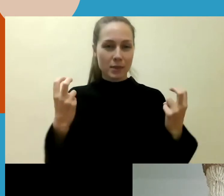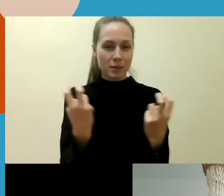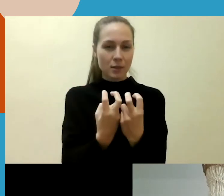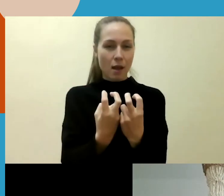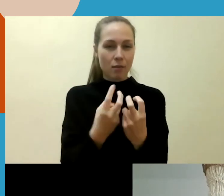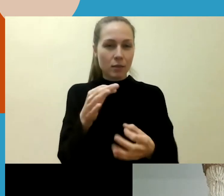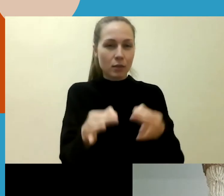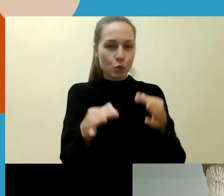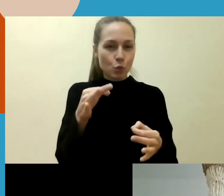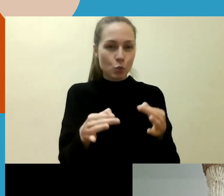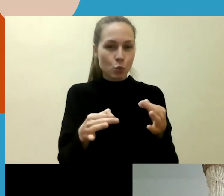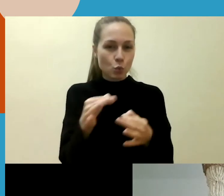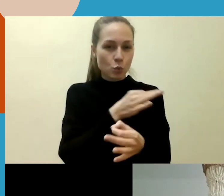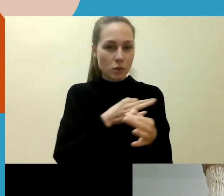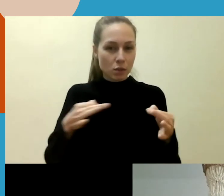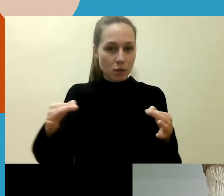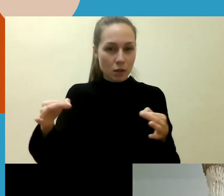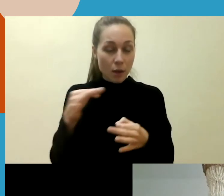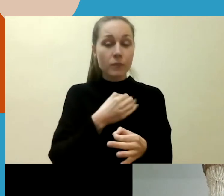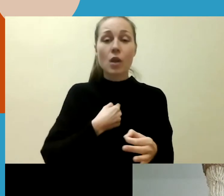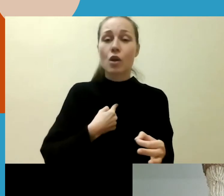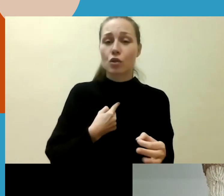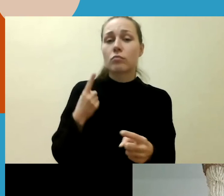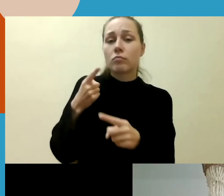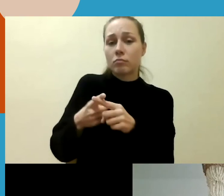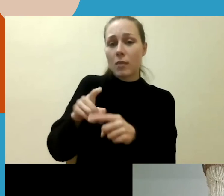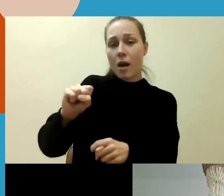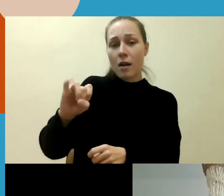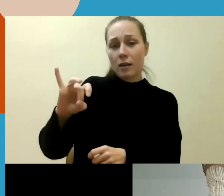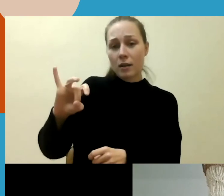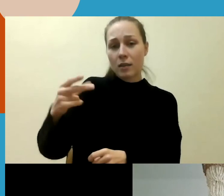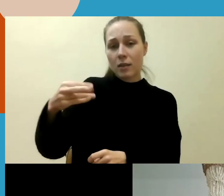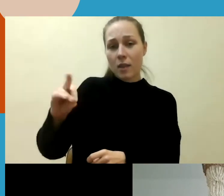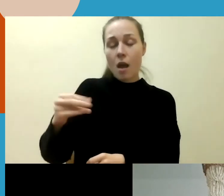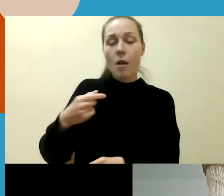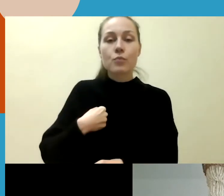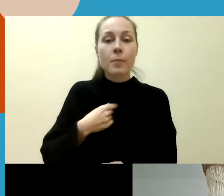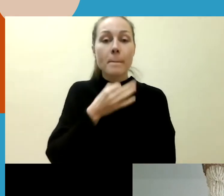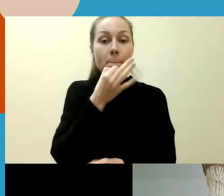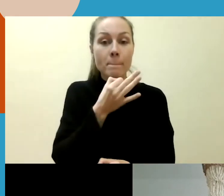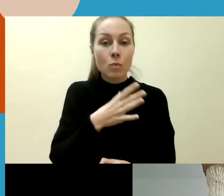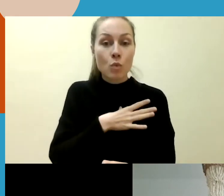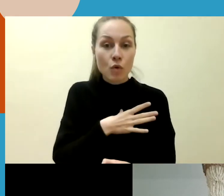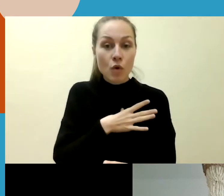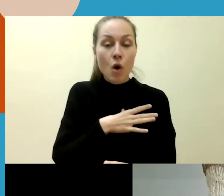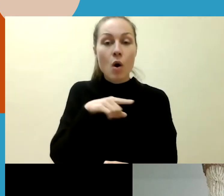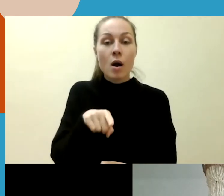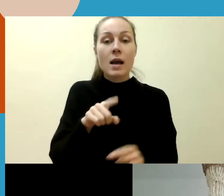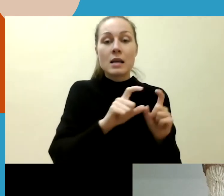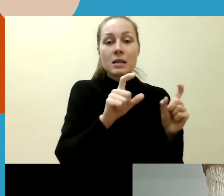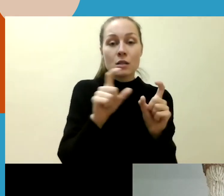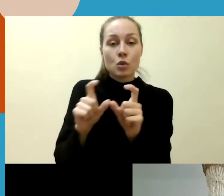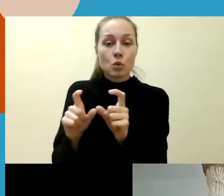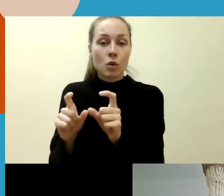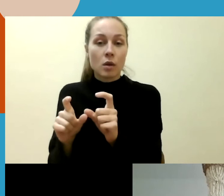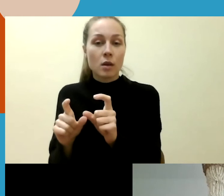aš iš dėlės ir pritariu, Agnė, aš pradėjau visą tą pasisakymą, kad šiuo atžiūrėte institucinio atsako,